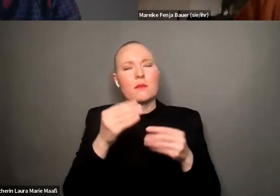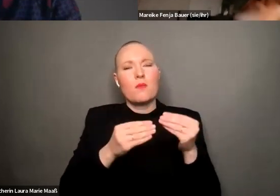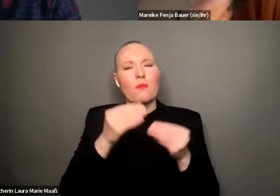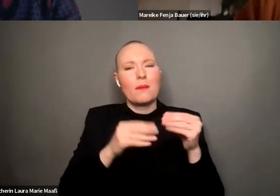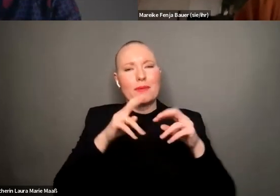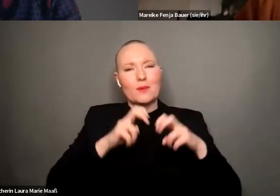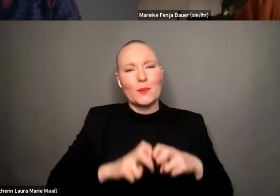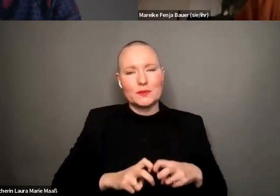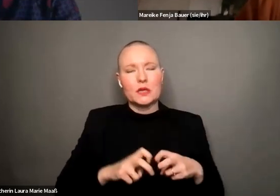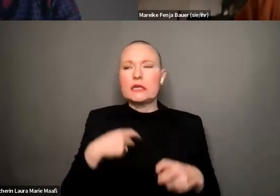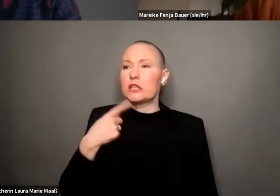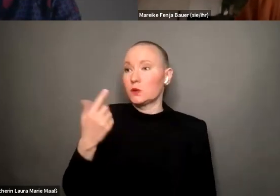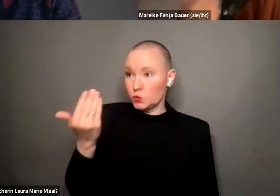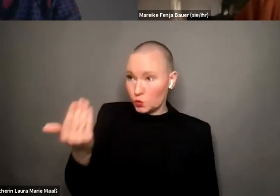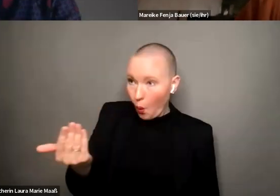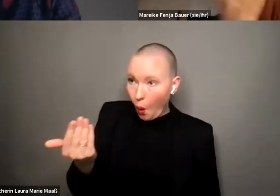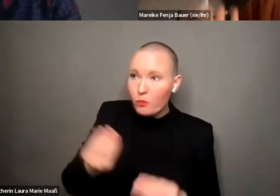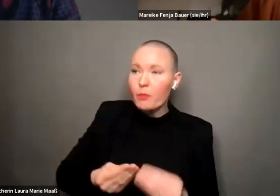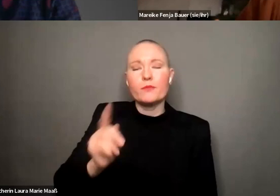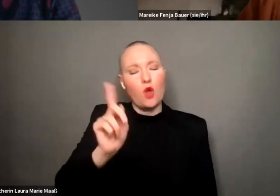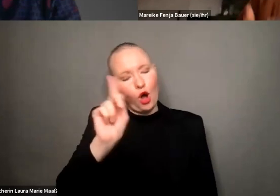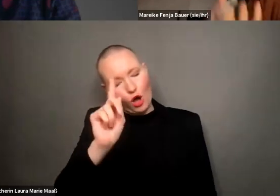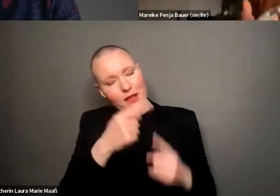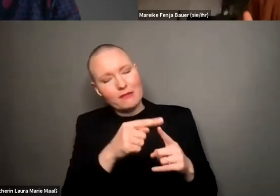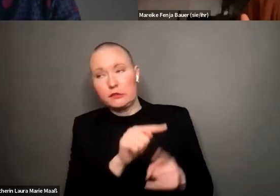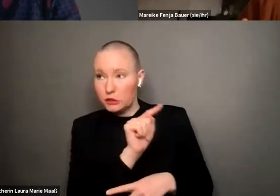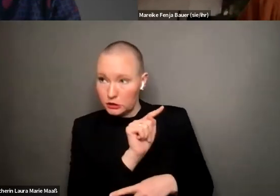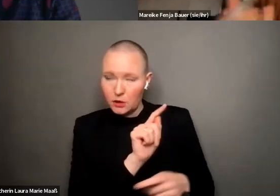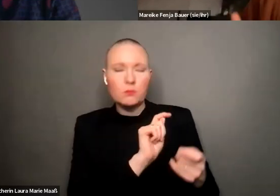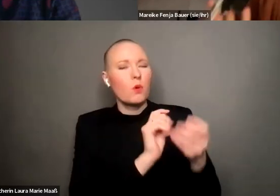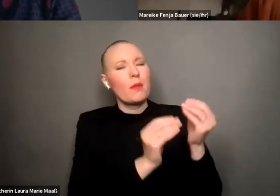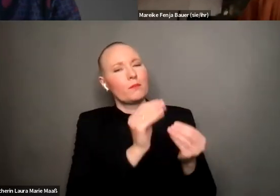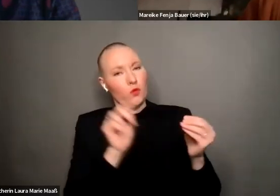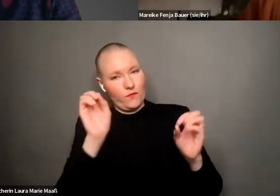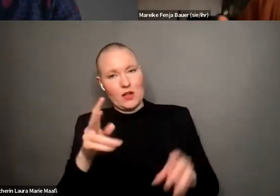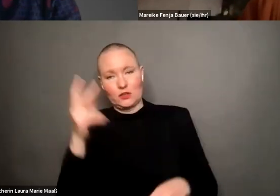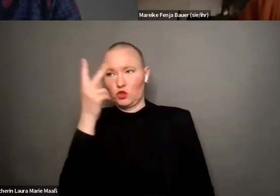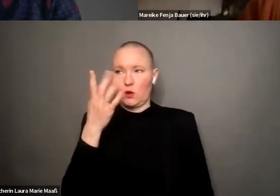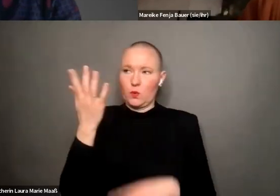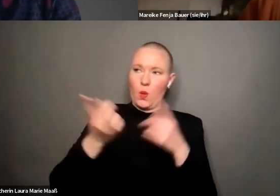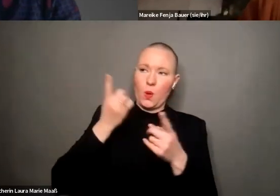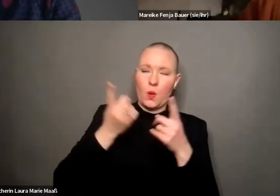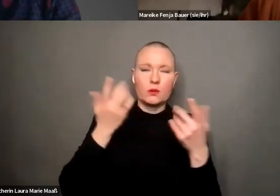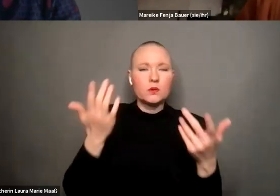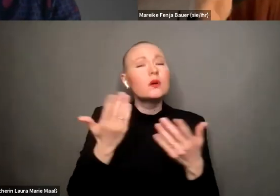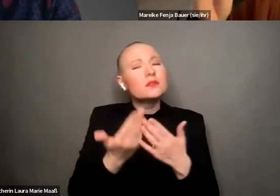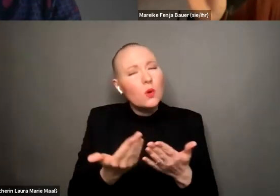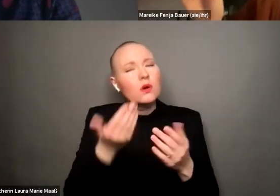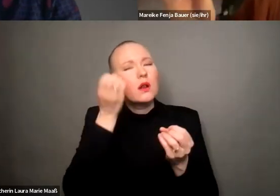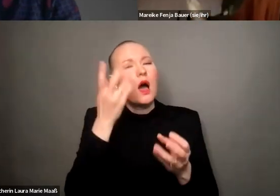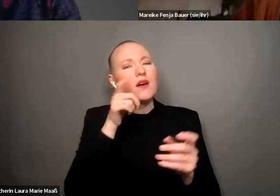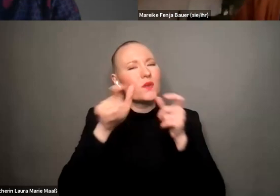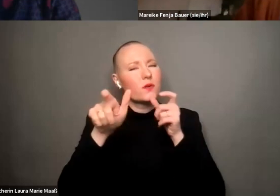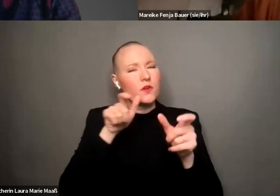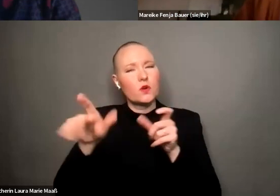liegt und ich glaube so könnte man das auch verstehen dass da natürlich begrifflichkeiten aufgegriffen werden die sich auch in anderen diskursen wiederfinden und gerade dieses girl